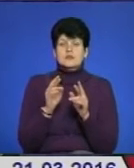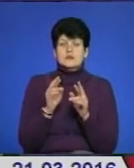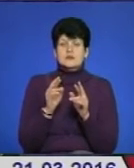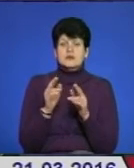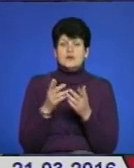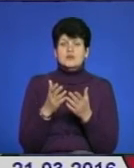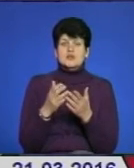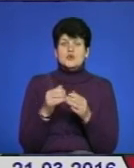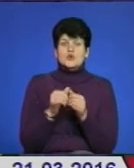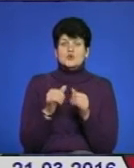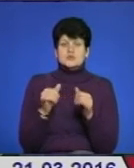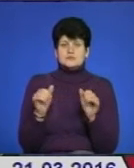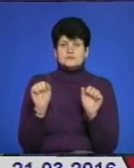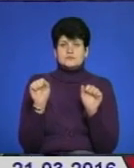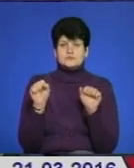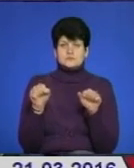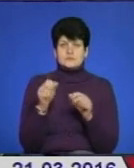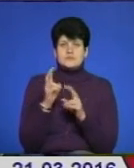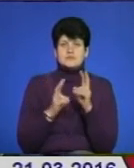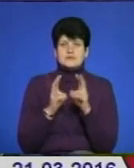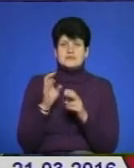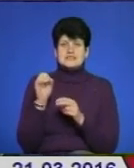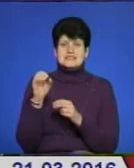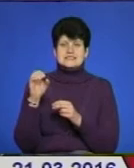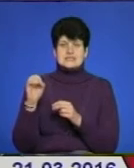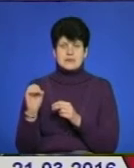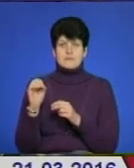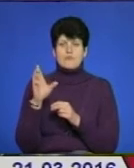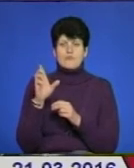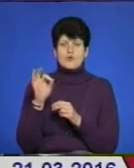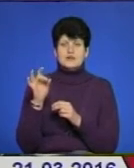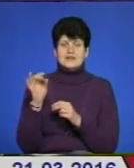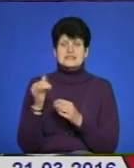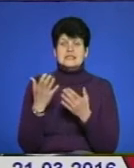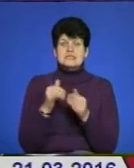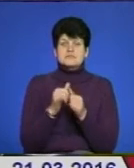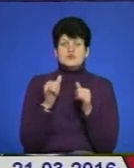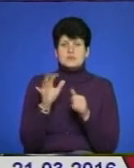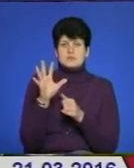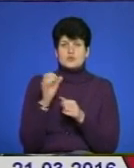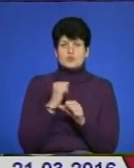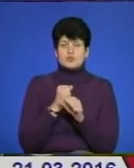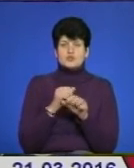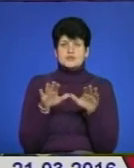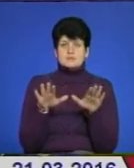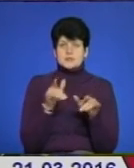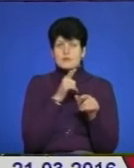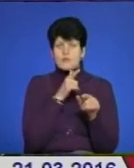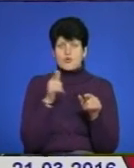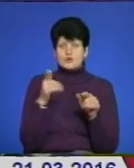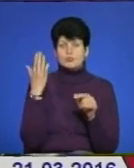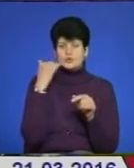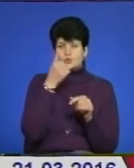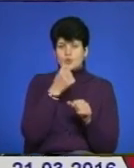і розширення потужностей підприємства «Себортнец», яке збільшило майже на 500 робочих місць протягом минулого